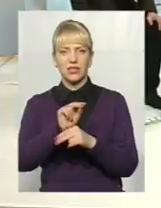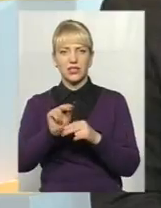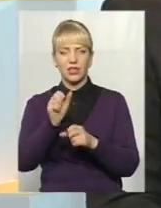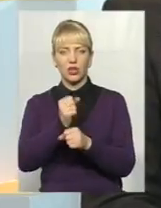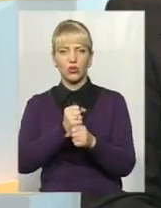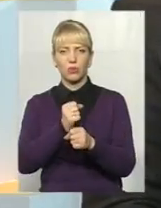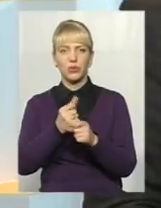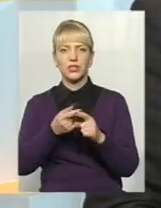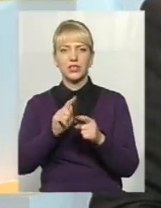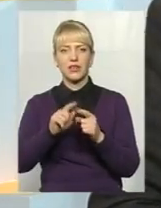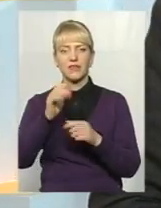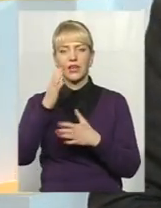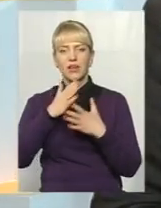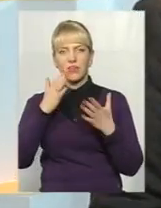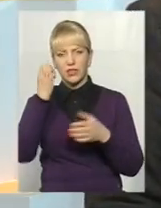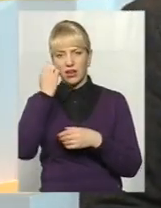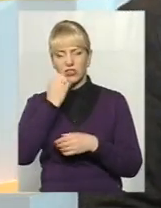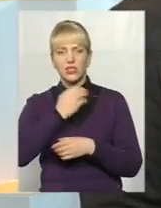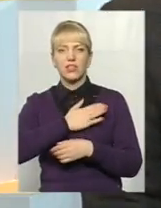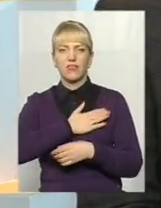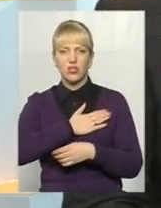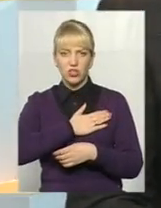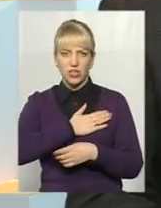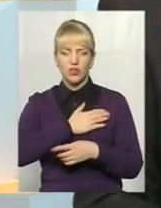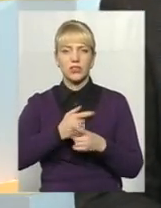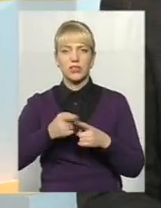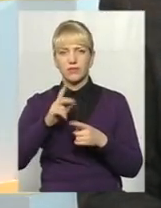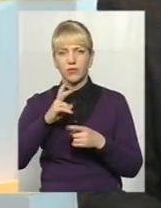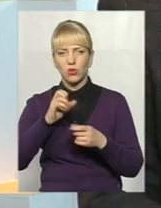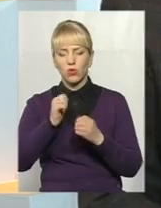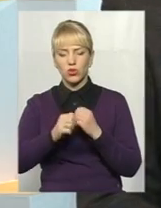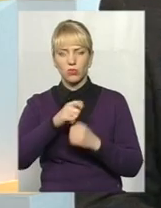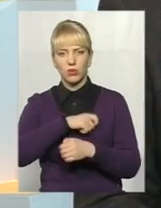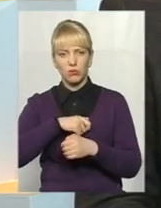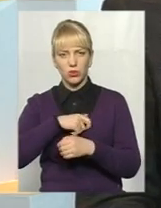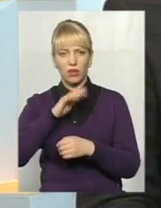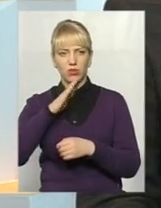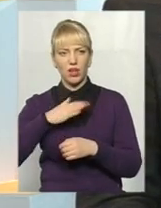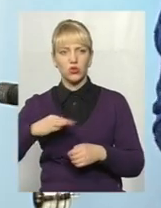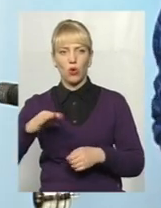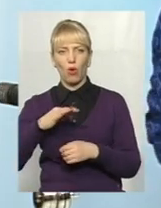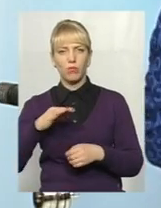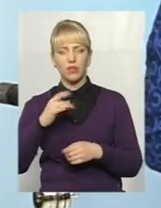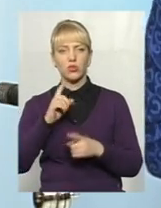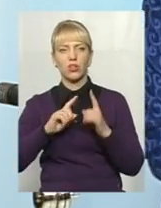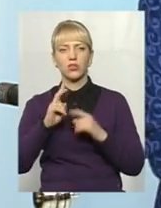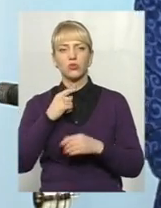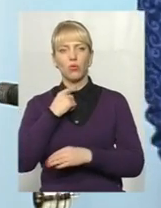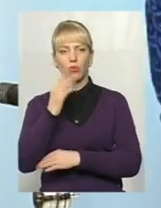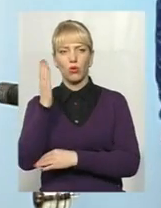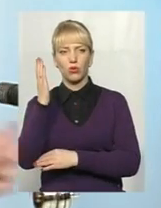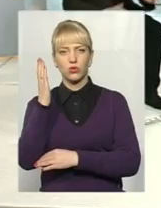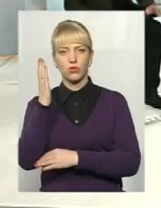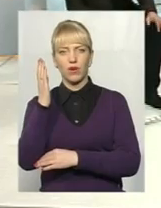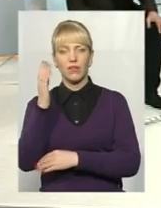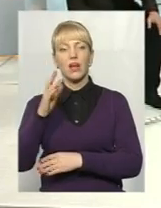І це від щирої душі, кажуть, кожному-кожному депутату нашої обласної ради. Хто проголосував, власне. Так, то проголосував,